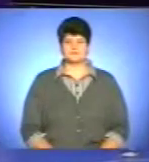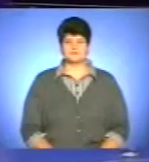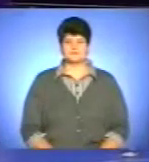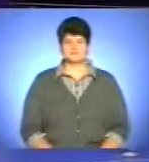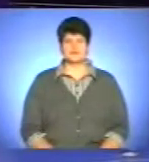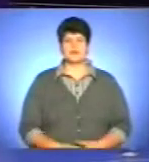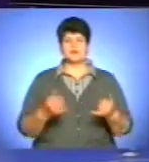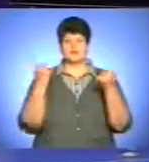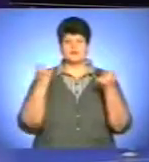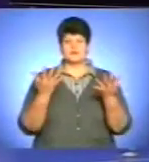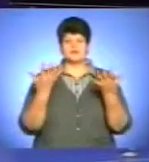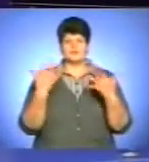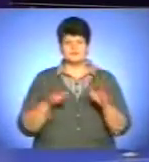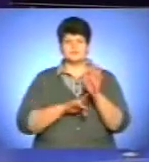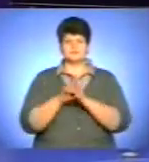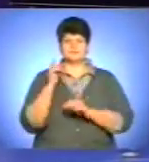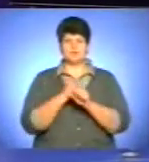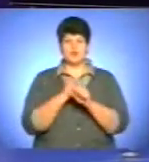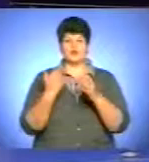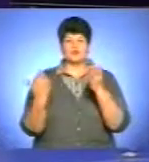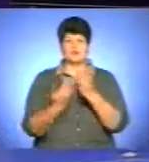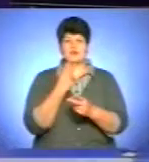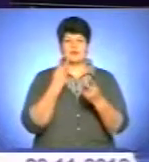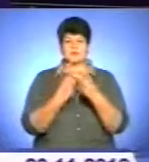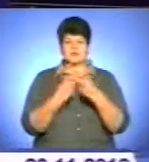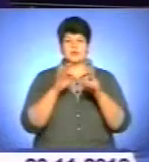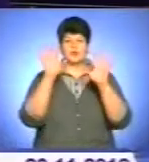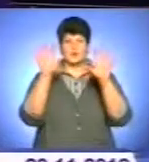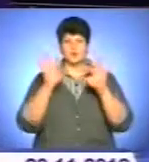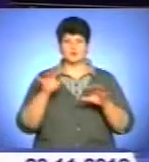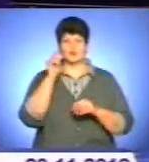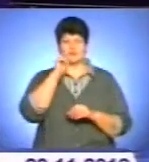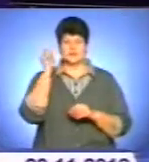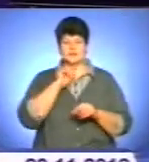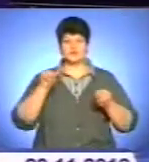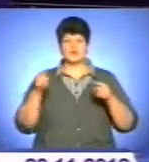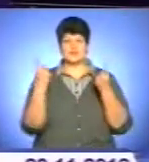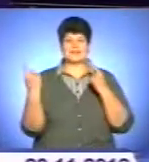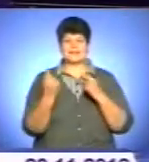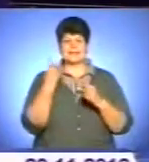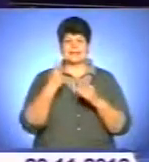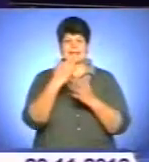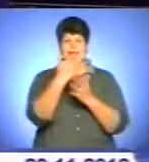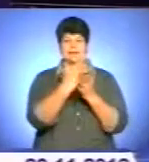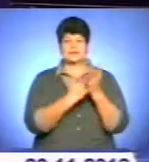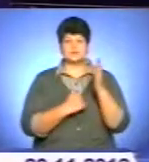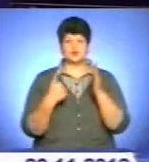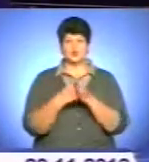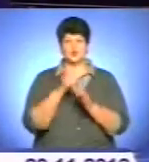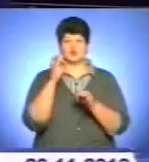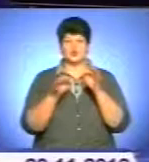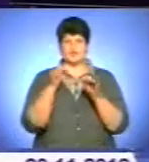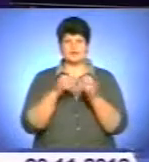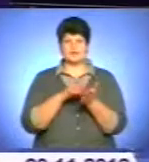Сьогодні набрав чинності новий кримінальний процесуальний кодекс України. Створено єдиний реєстр досудових розслідувань, в якому